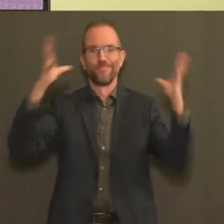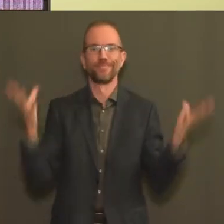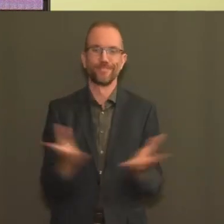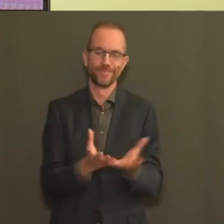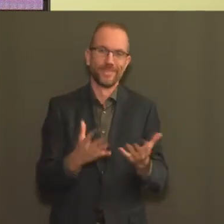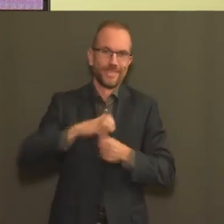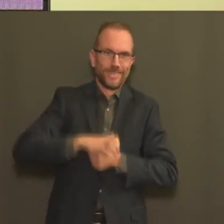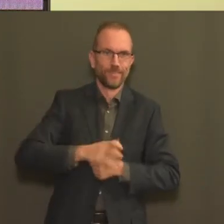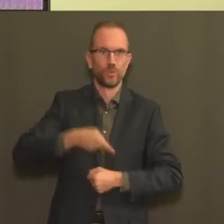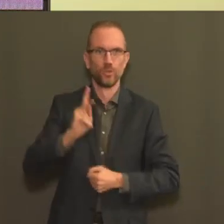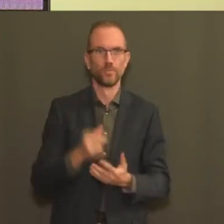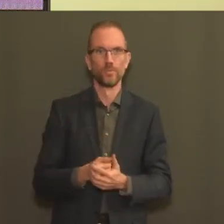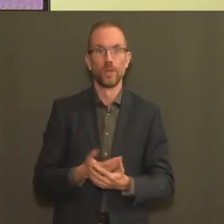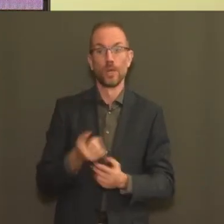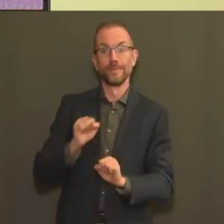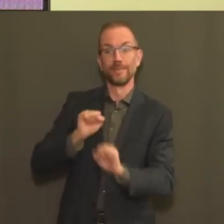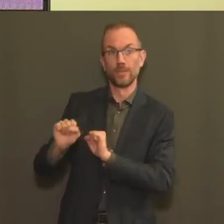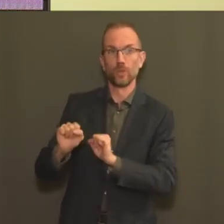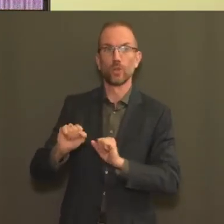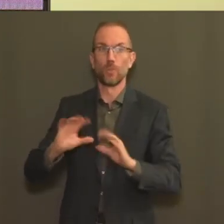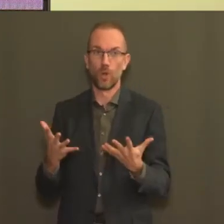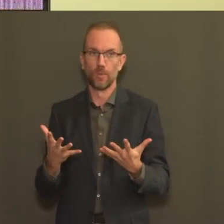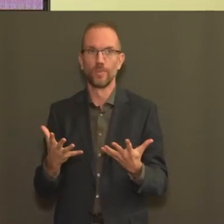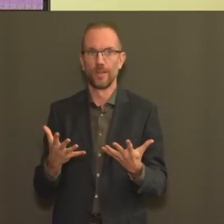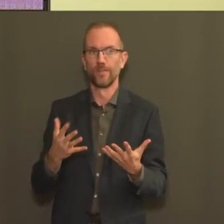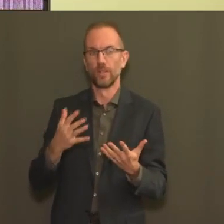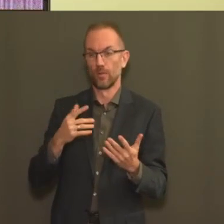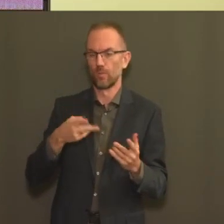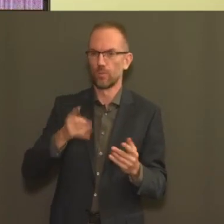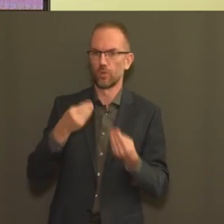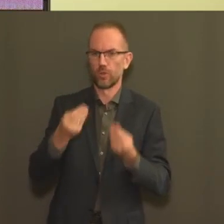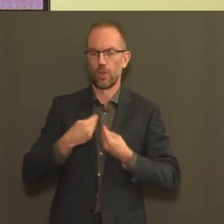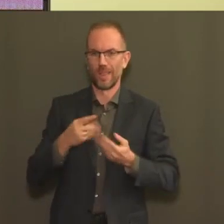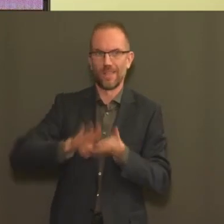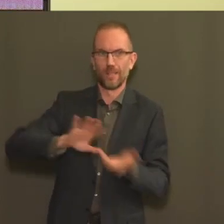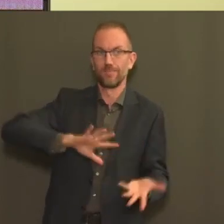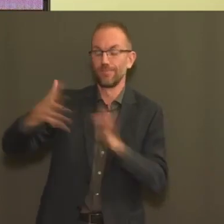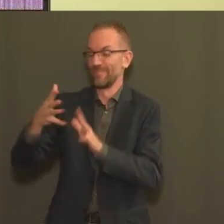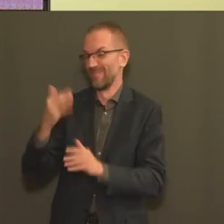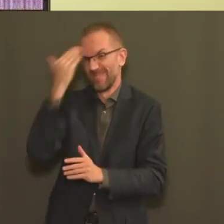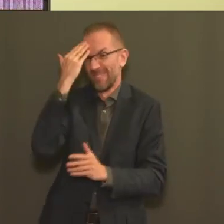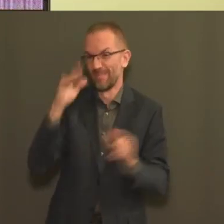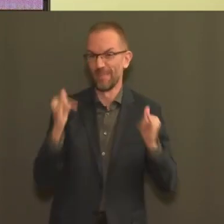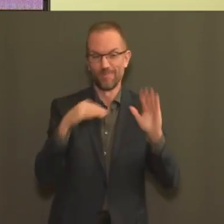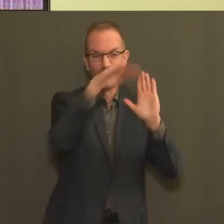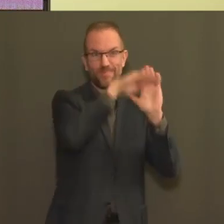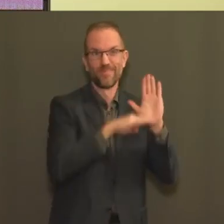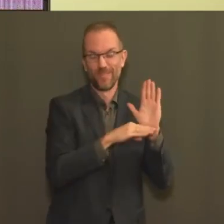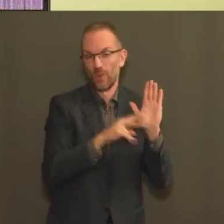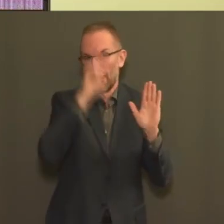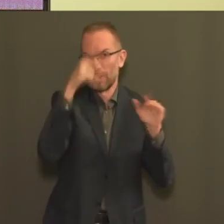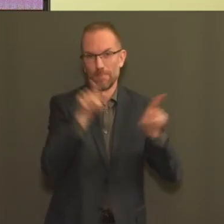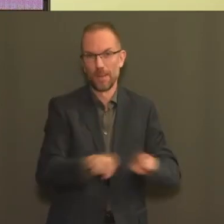en tout cas nous pouvons lutter contre cette évolution par des mesures que nous connaissons bien. Nous pouvons renforcer encore